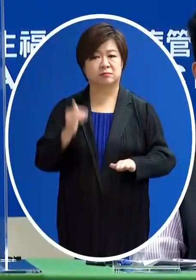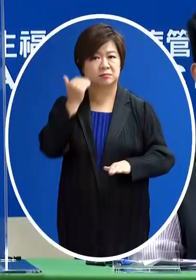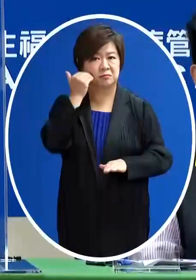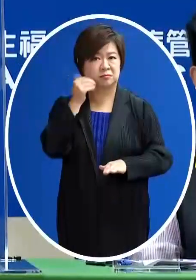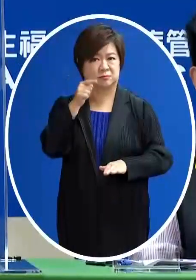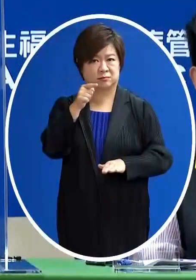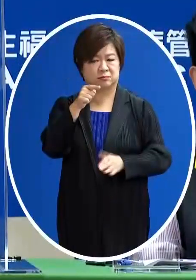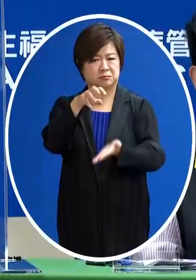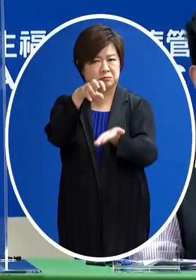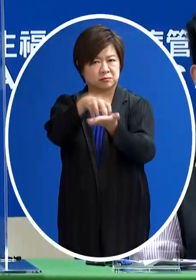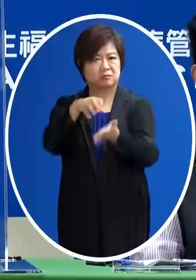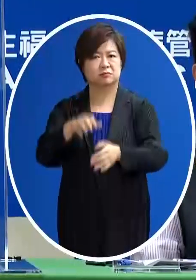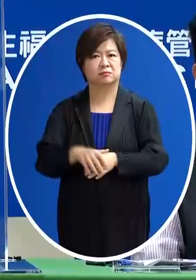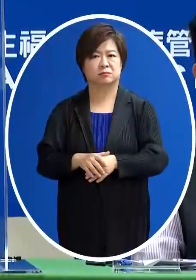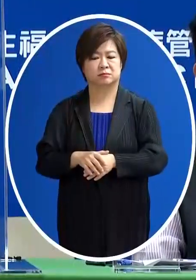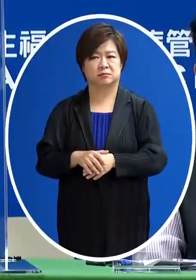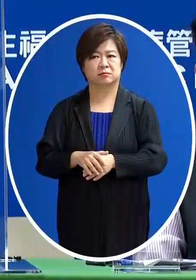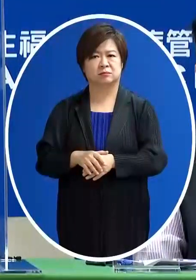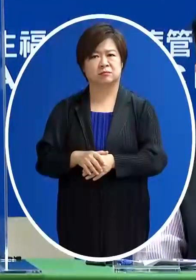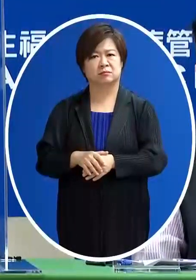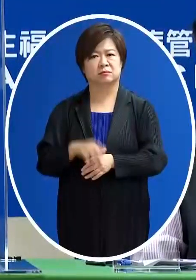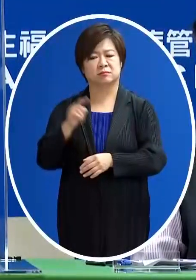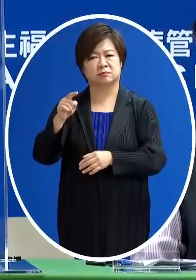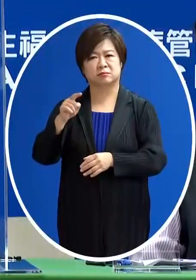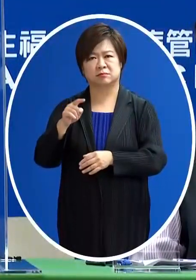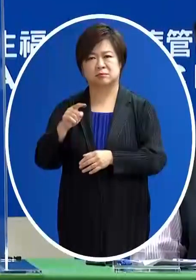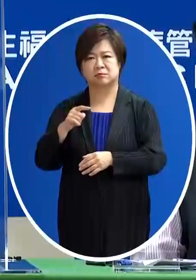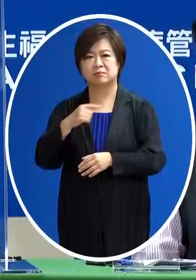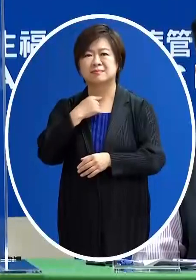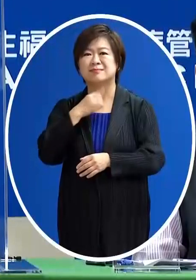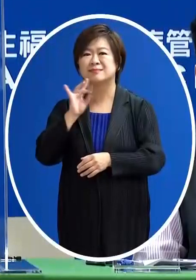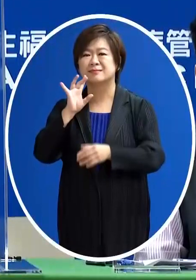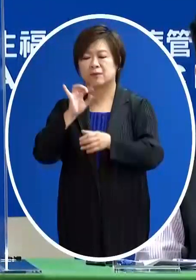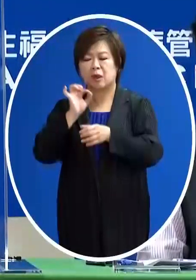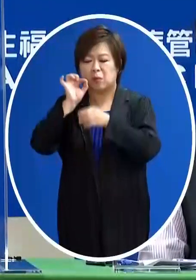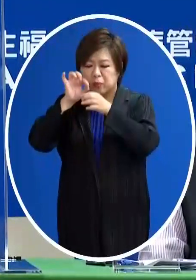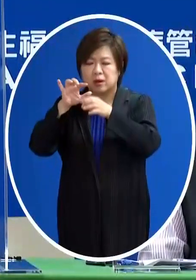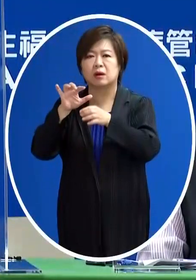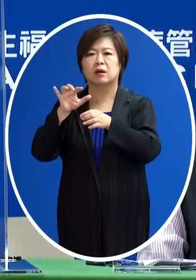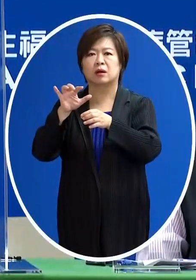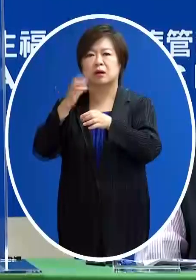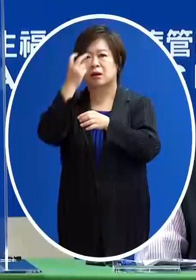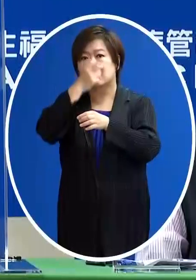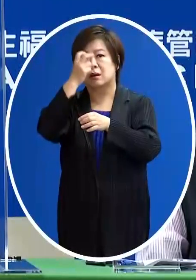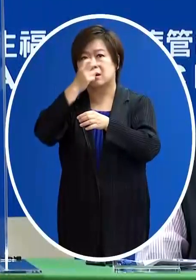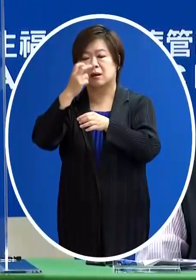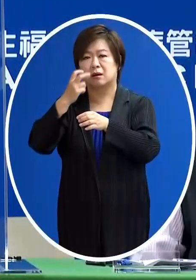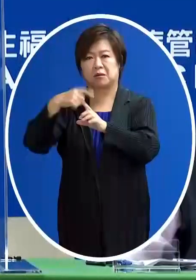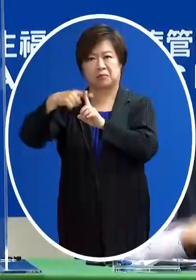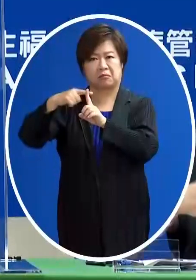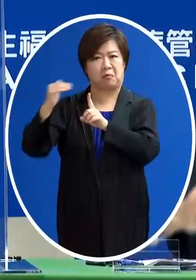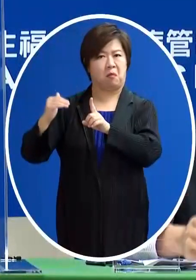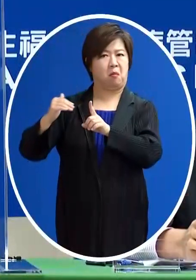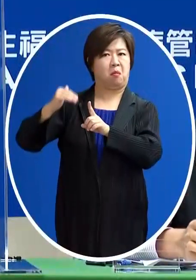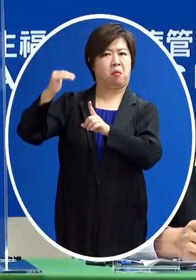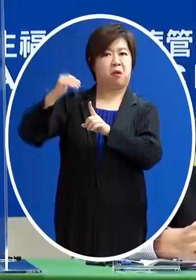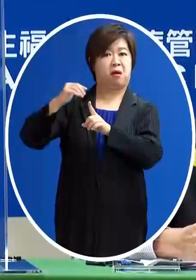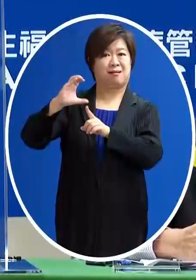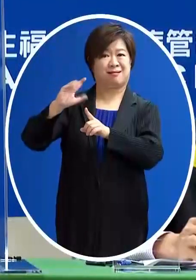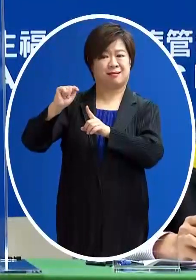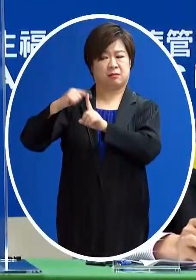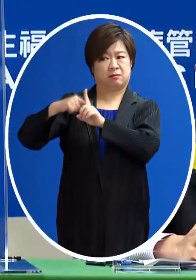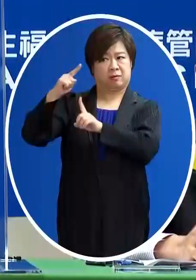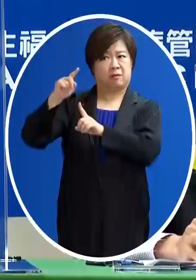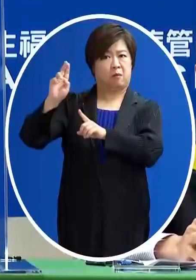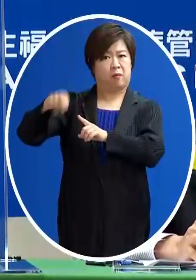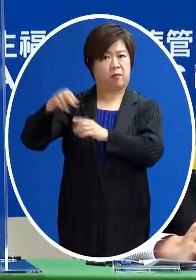證明他的一個準確度能夠到比較高比較高的CT值那我想